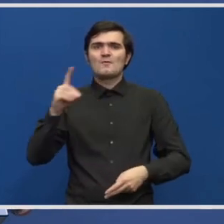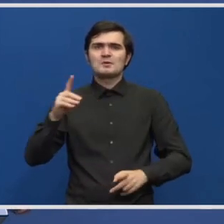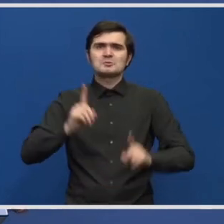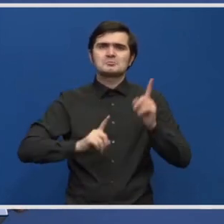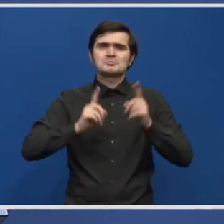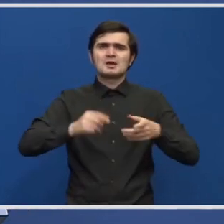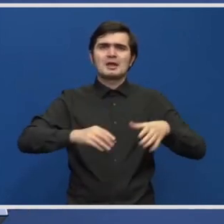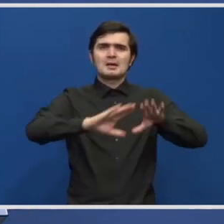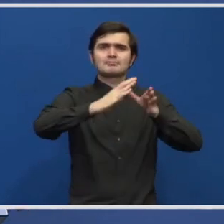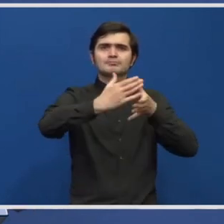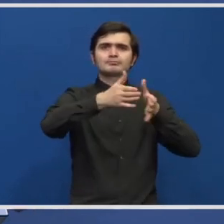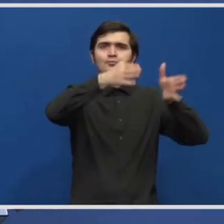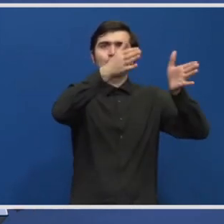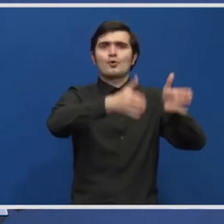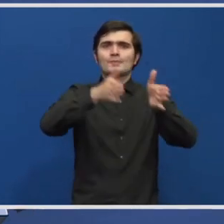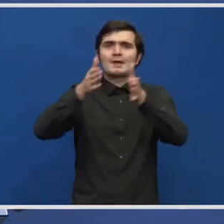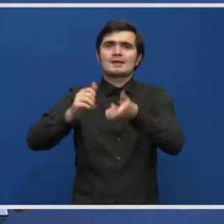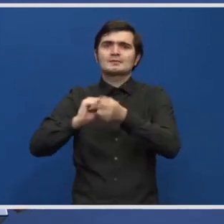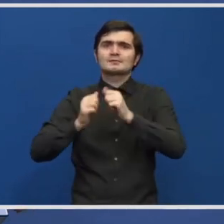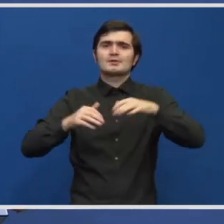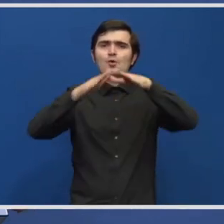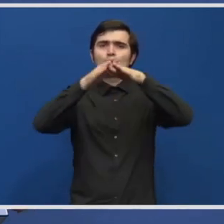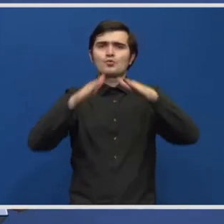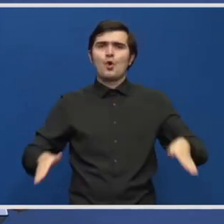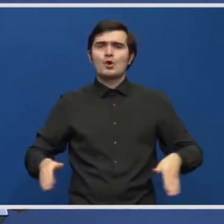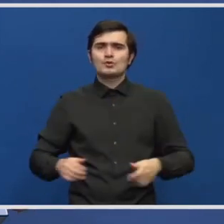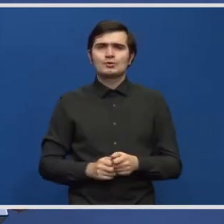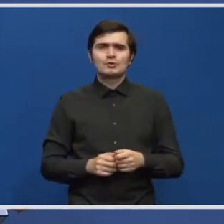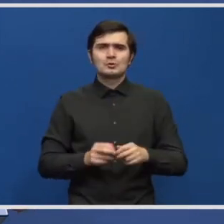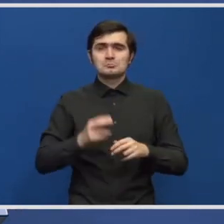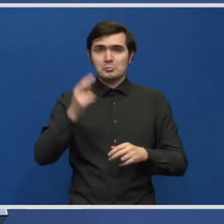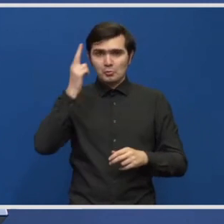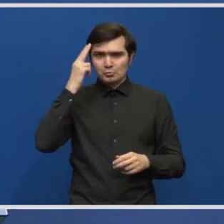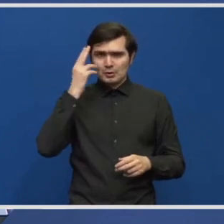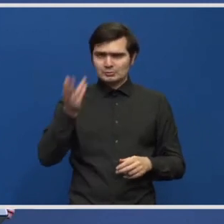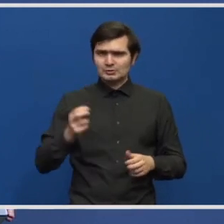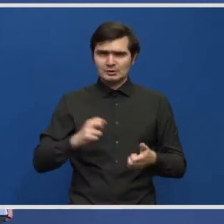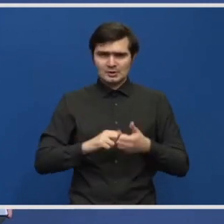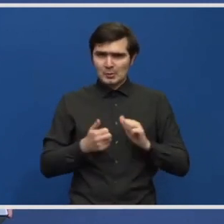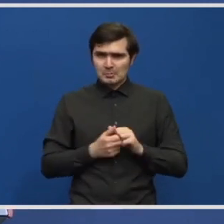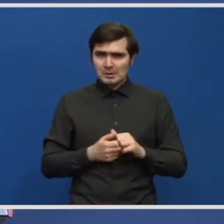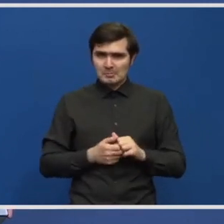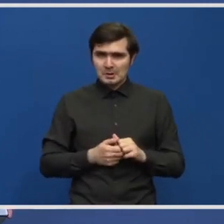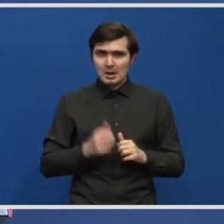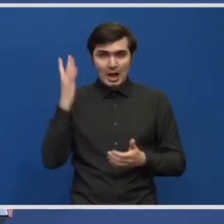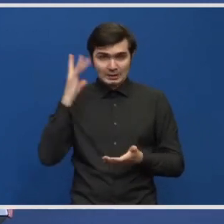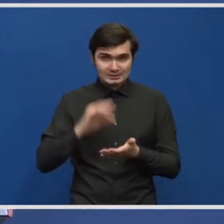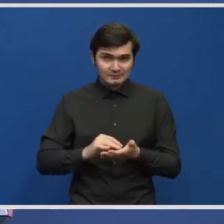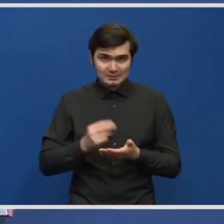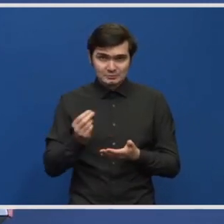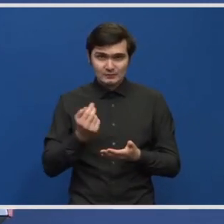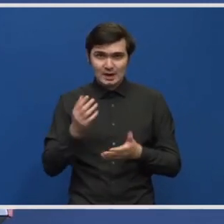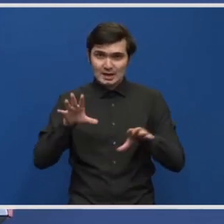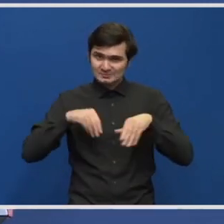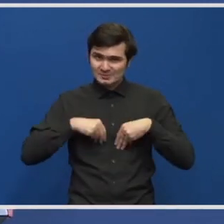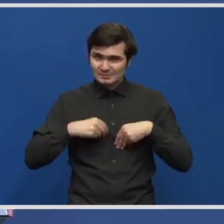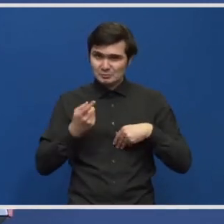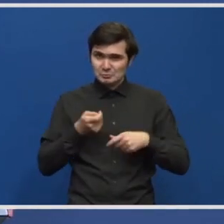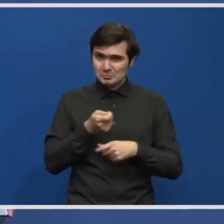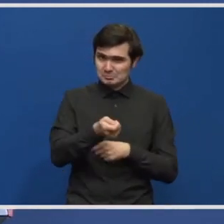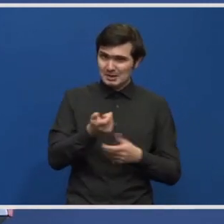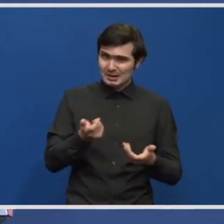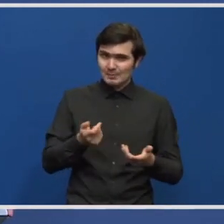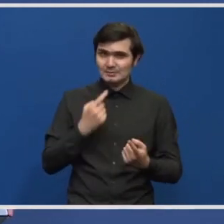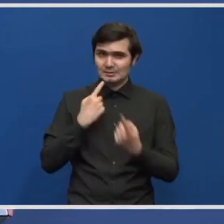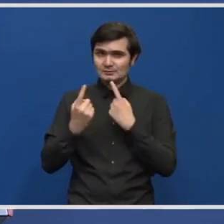containere sau corturi. Dacă știți în primul rând despre această problemă, dacă a ajuns la dumneavoastră vreo sețizare, dacă ați discutat cu